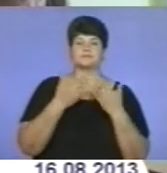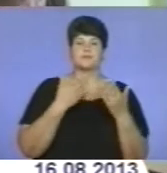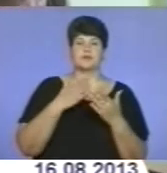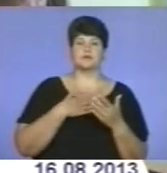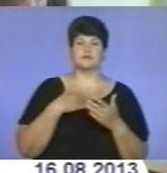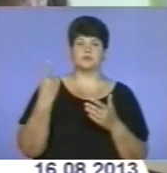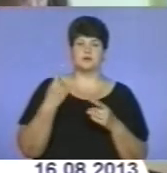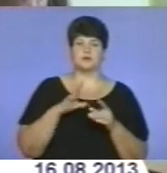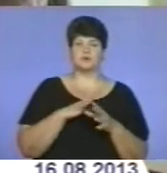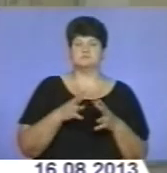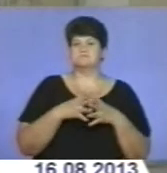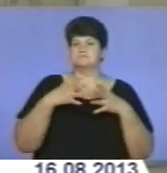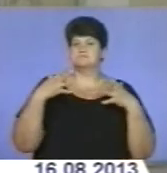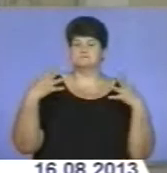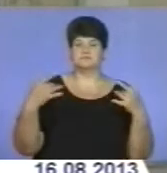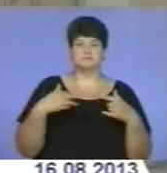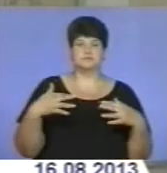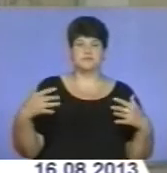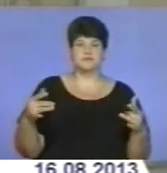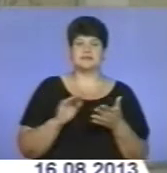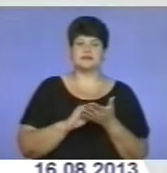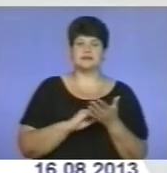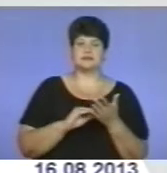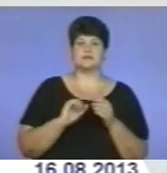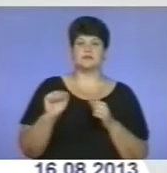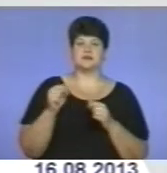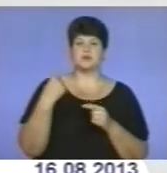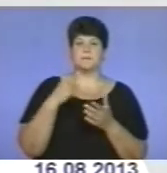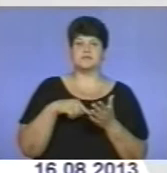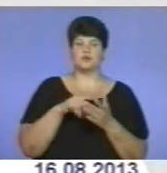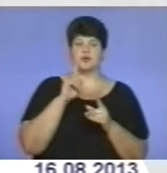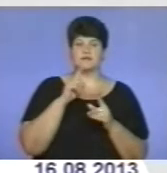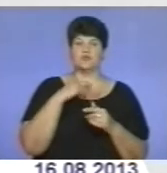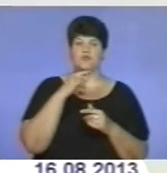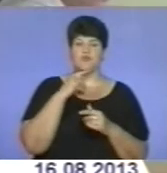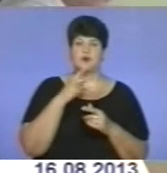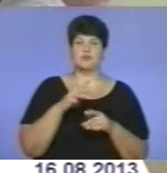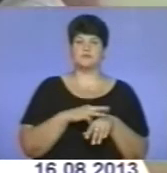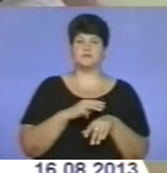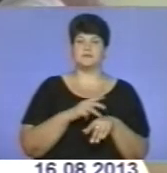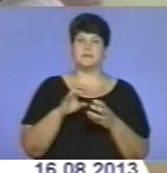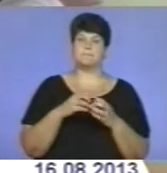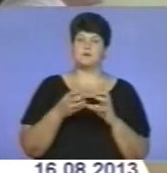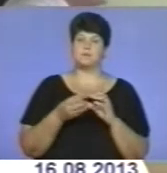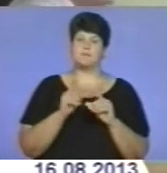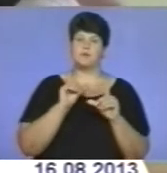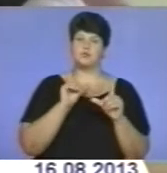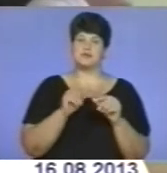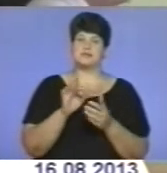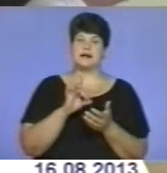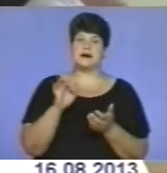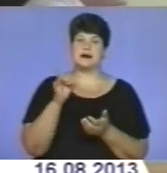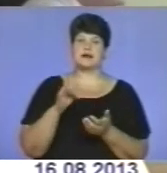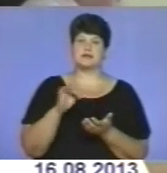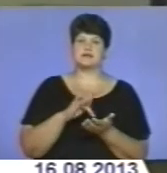нашої області, надзвичайно широкий. Приміром, секретар Теребовлянської міської ради звернув увагу міліцейського керівника на проблему проїзду через райцентр